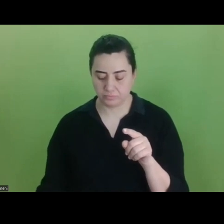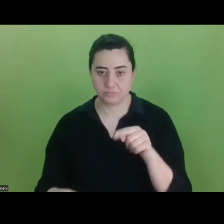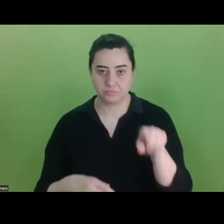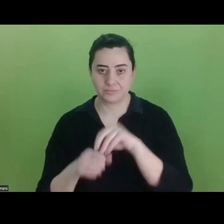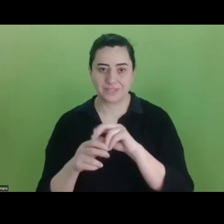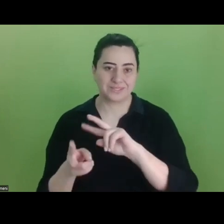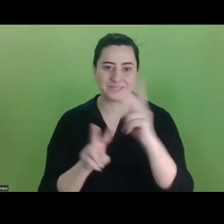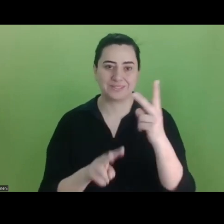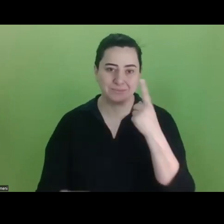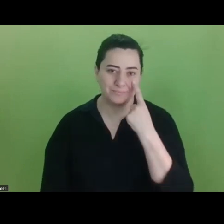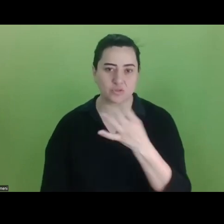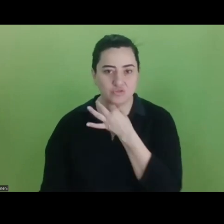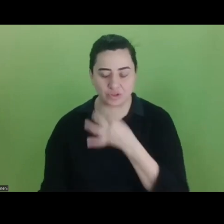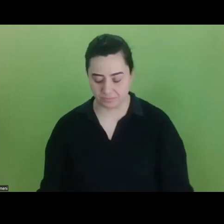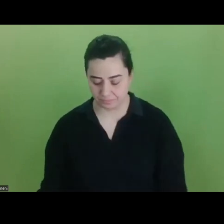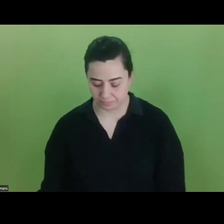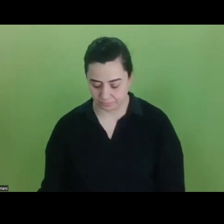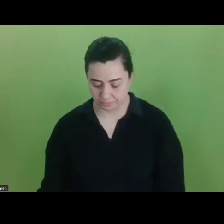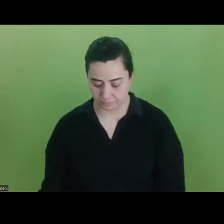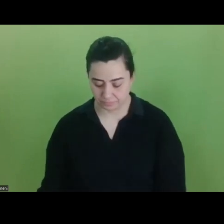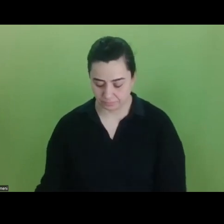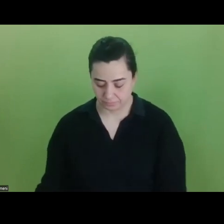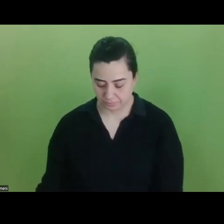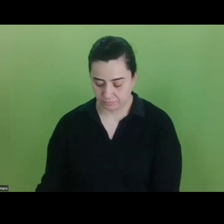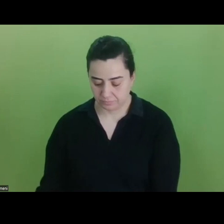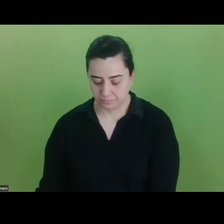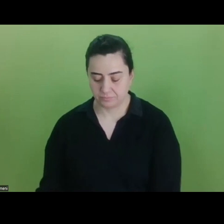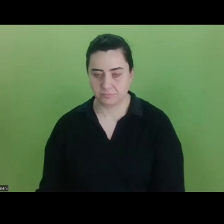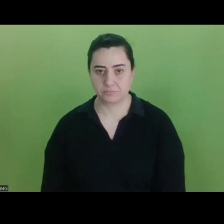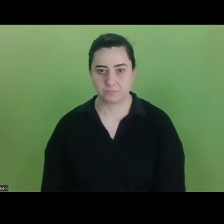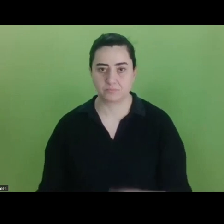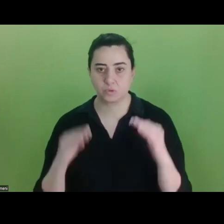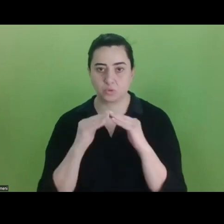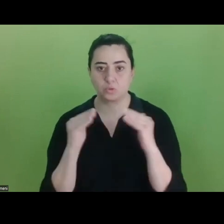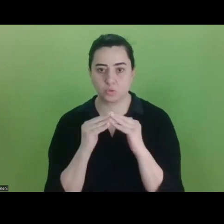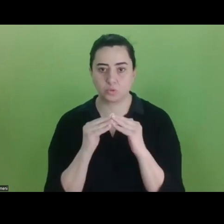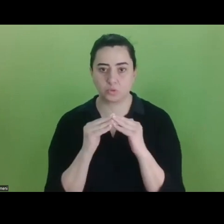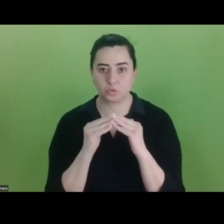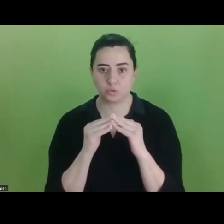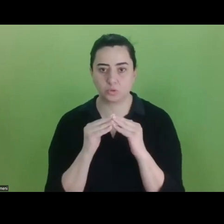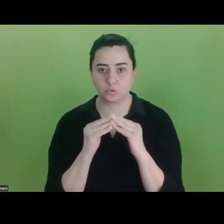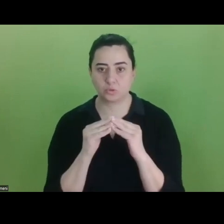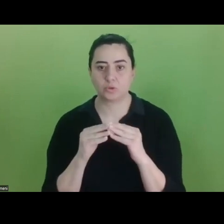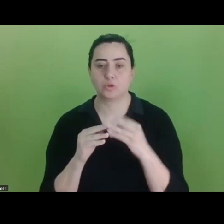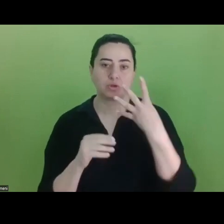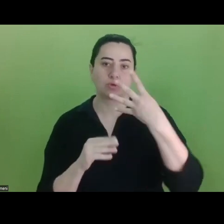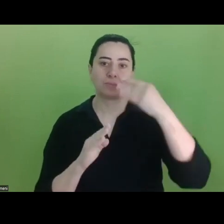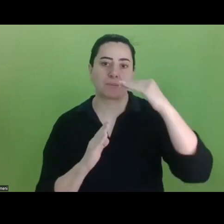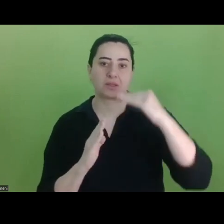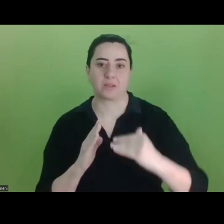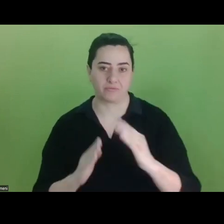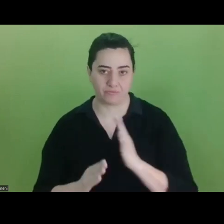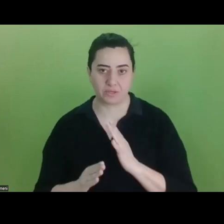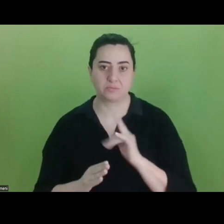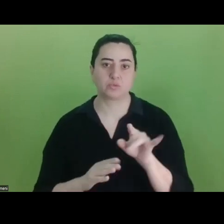uygunluk kontrolü aşamasında çok kritik bir öneme sahip bu dört madde. Bunun